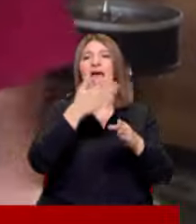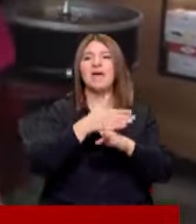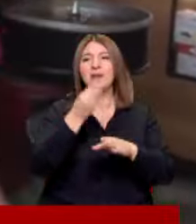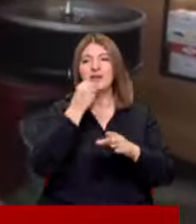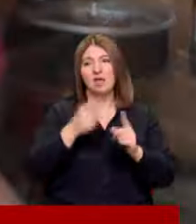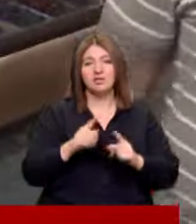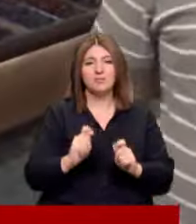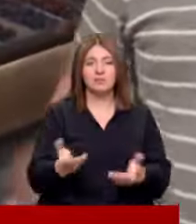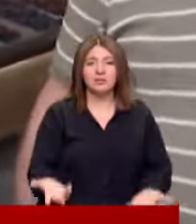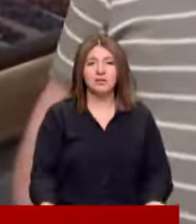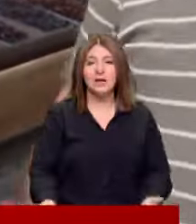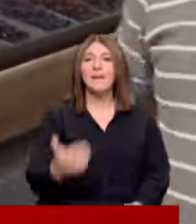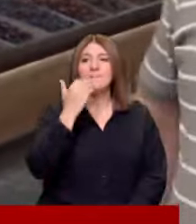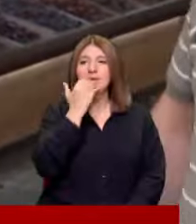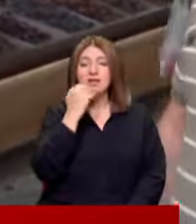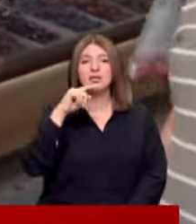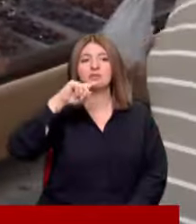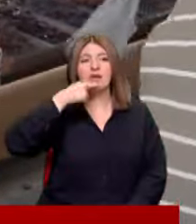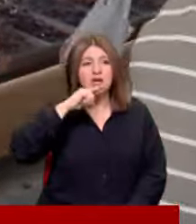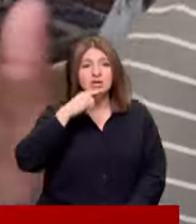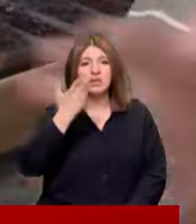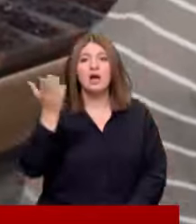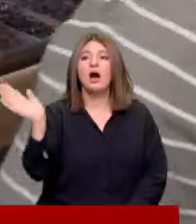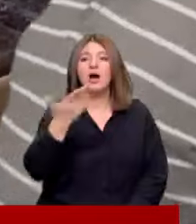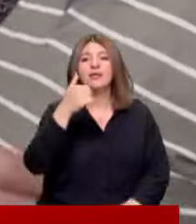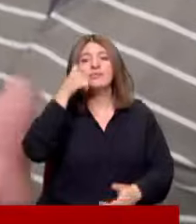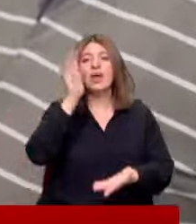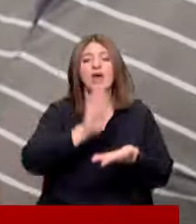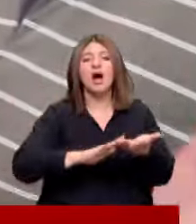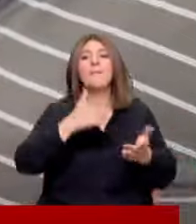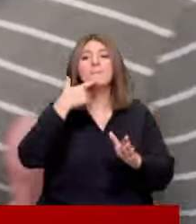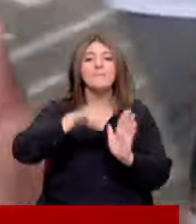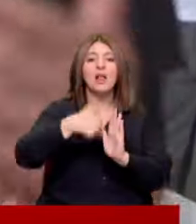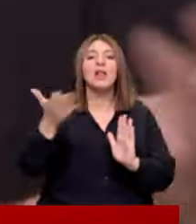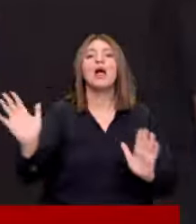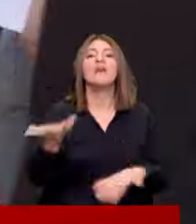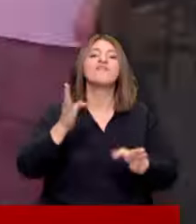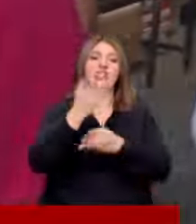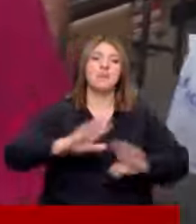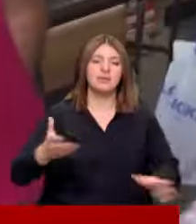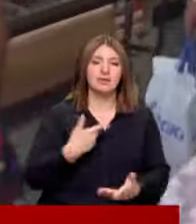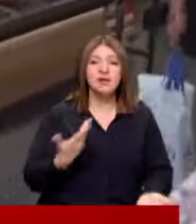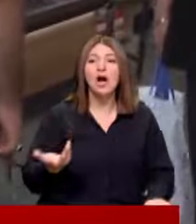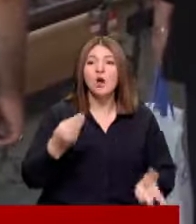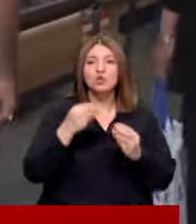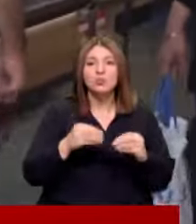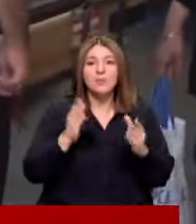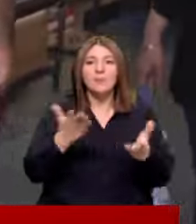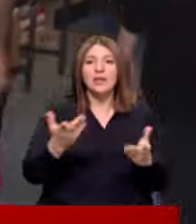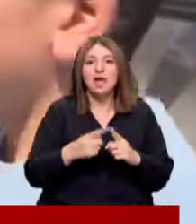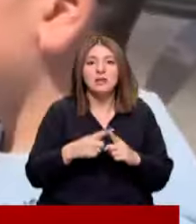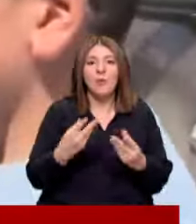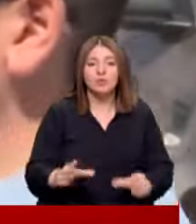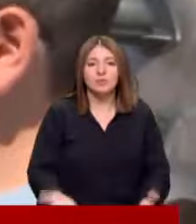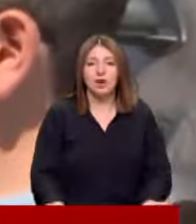Buyurun hesap orada da Peyniri, zeytini Hadi tereyağından, baldan, şundan bundan vazgeçtik Yani yumurta bile hesabı